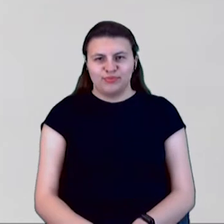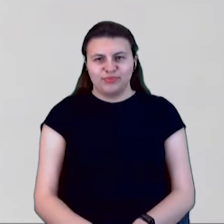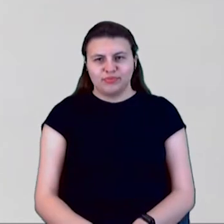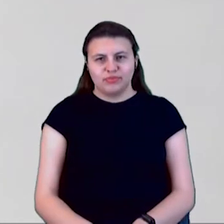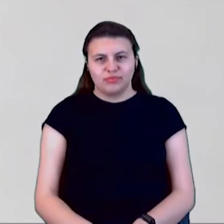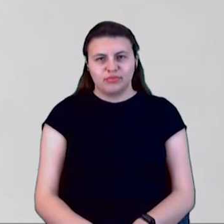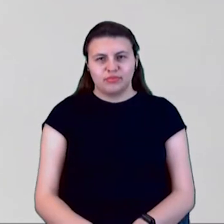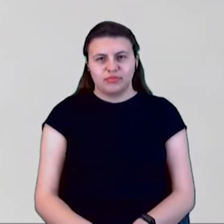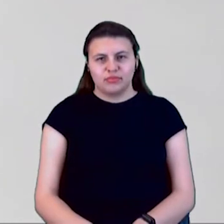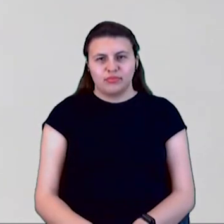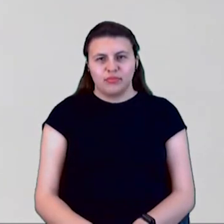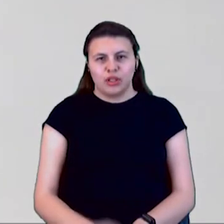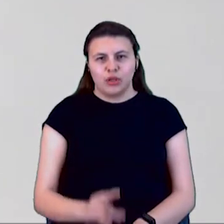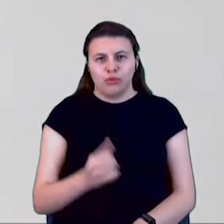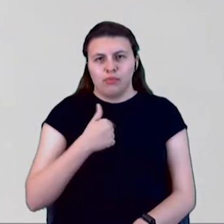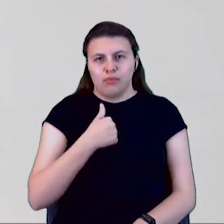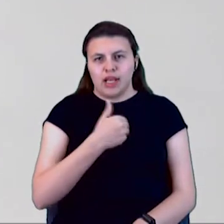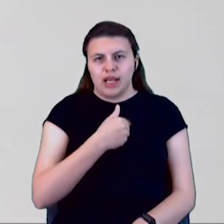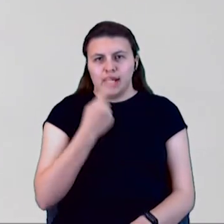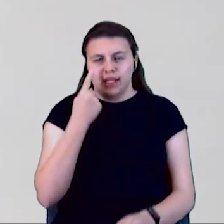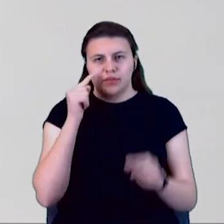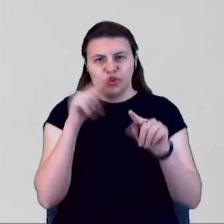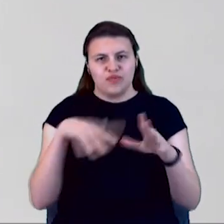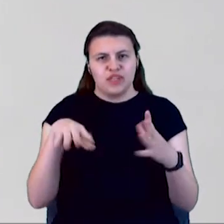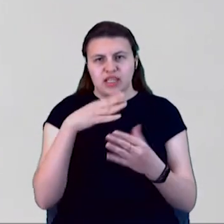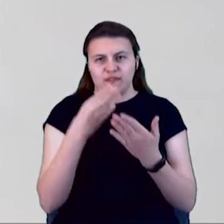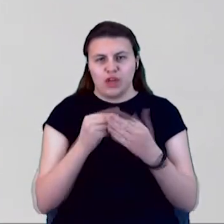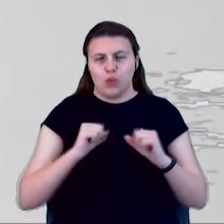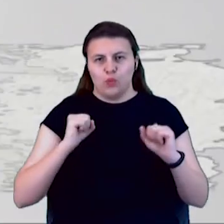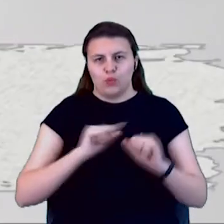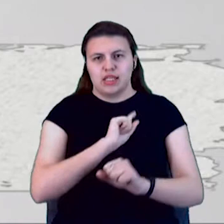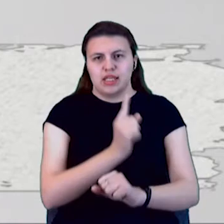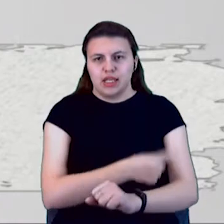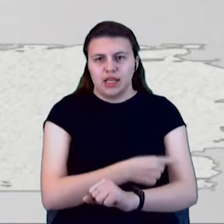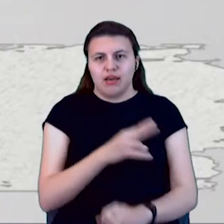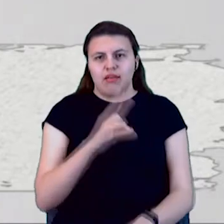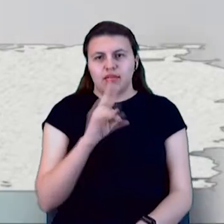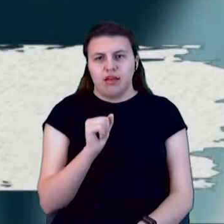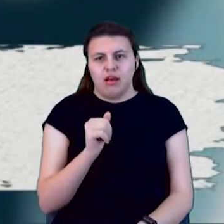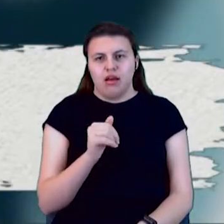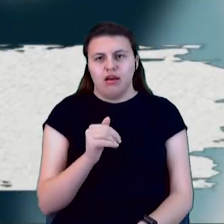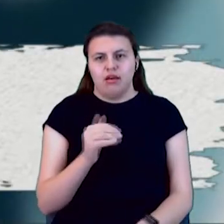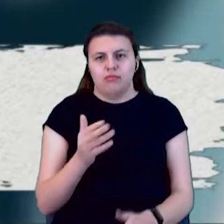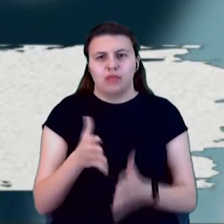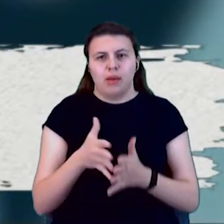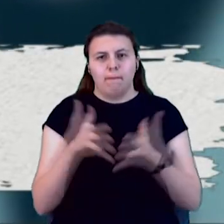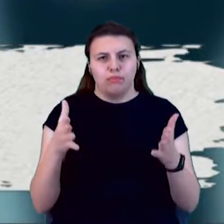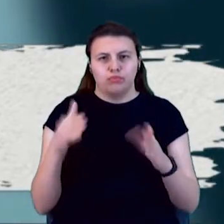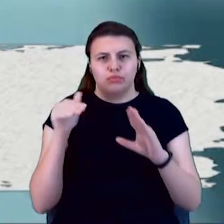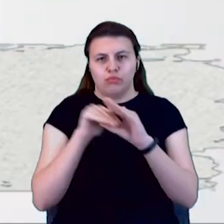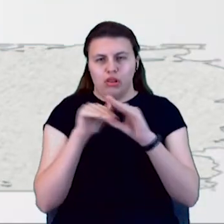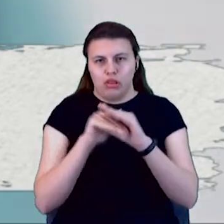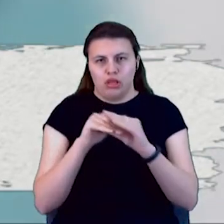Ми хочемо зберігати всі свої усіля на наповненні бюджету. В связи з цим